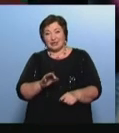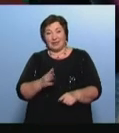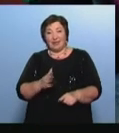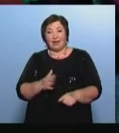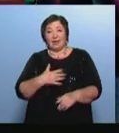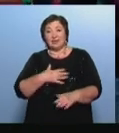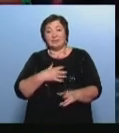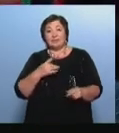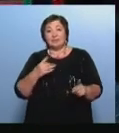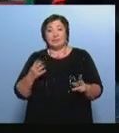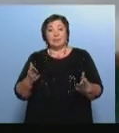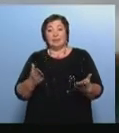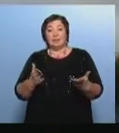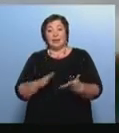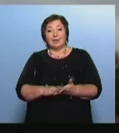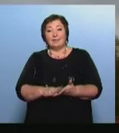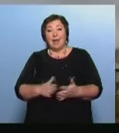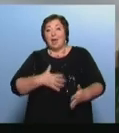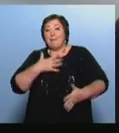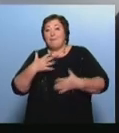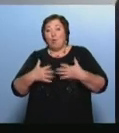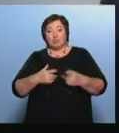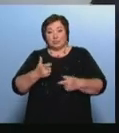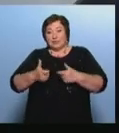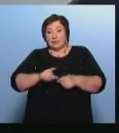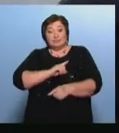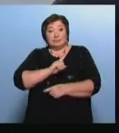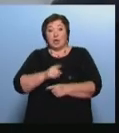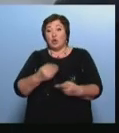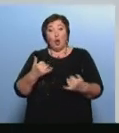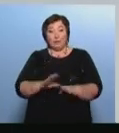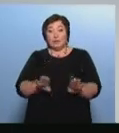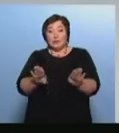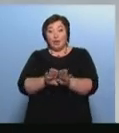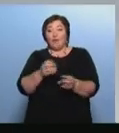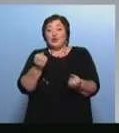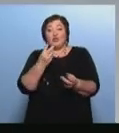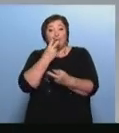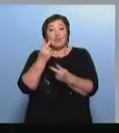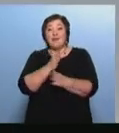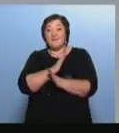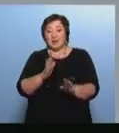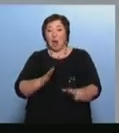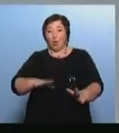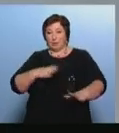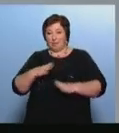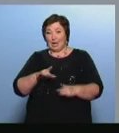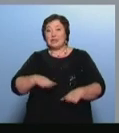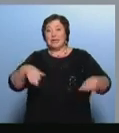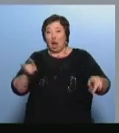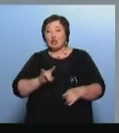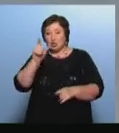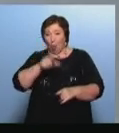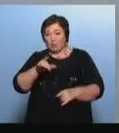Понравилось! Прикольно вообще! Эмоции через край, и неудивительно, такого они еще не видели От репетиции «Соколов России»